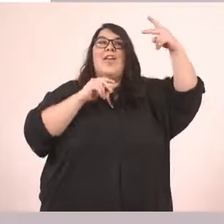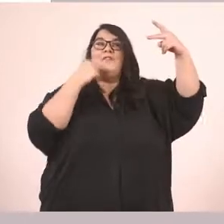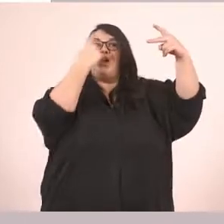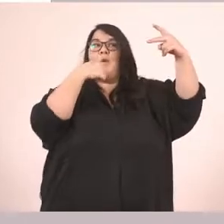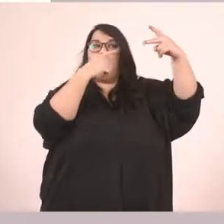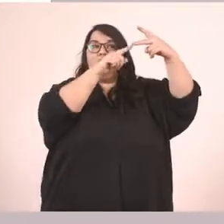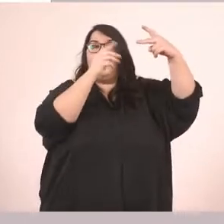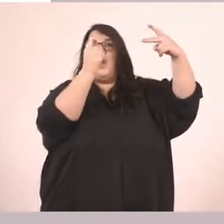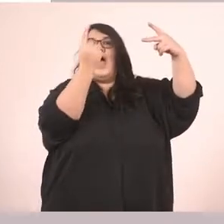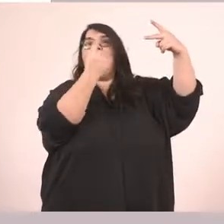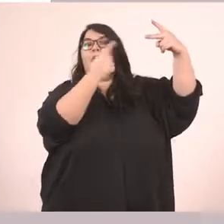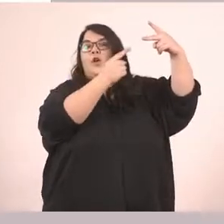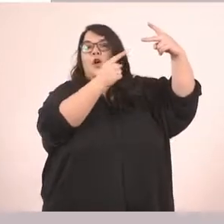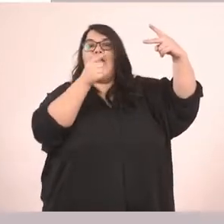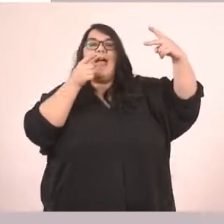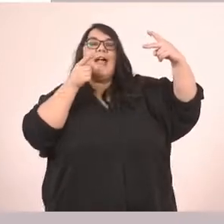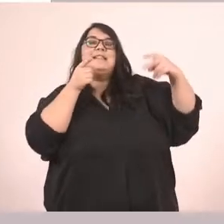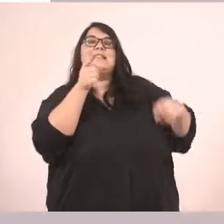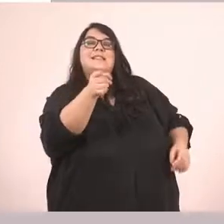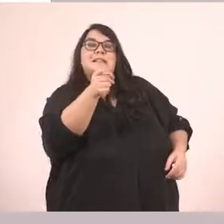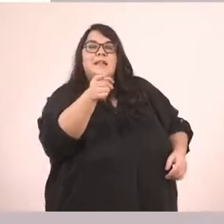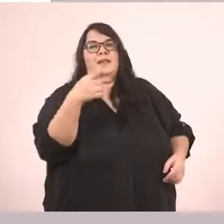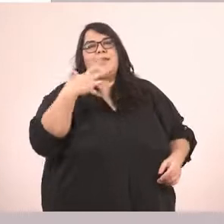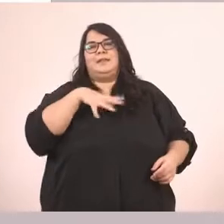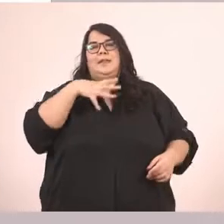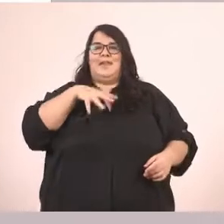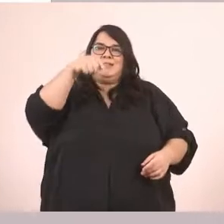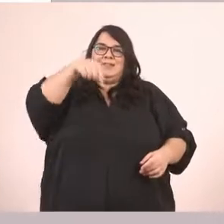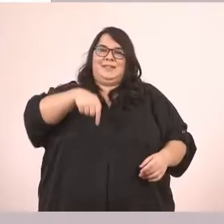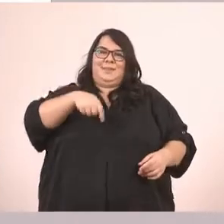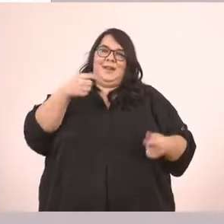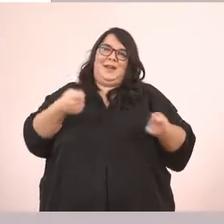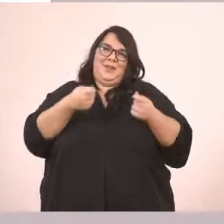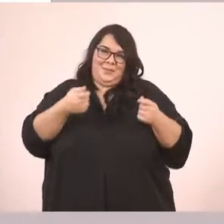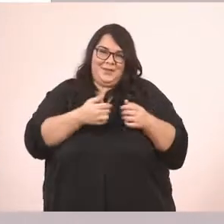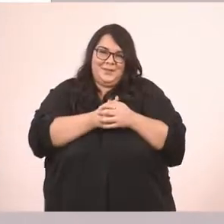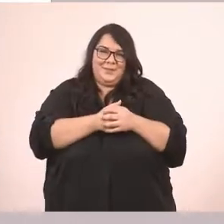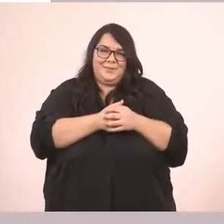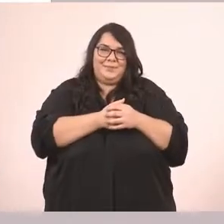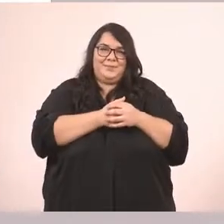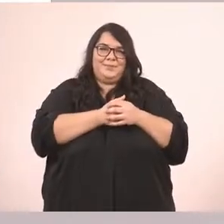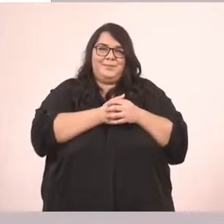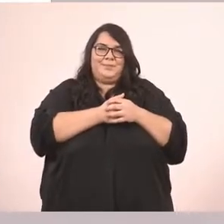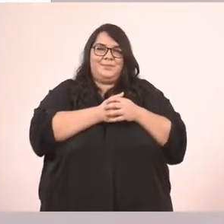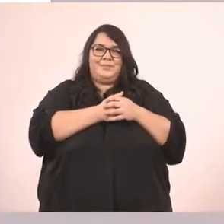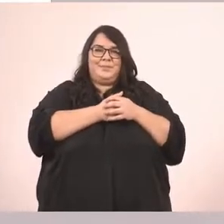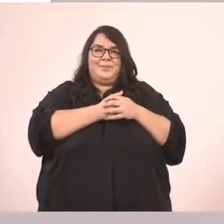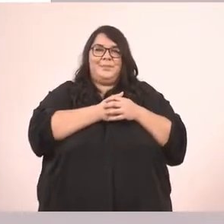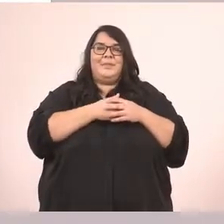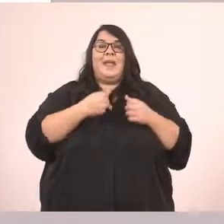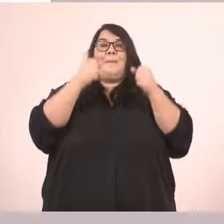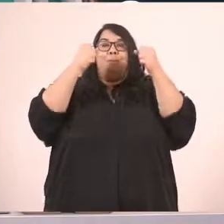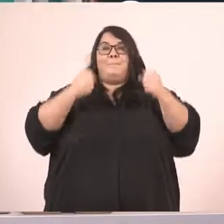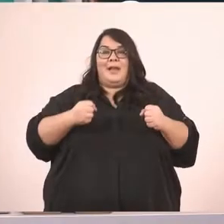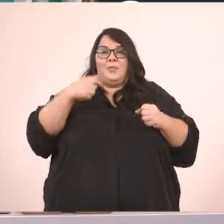ενικού αριθμού. Εσύ τι θα ήθελες να κάνουμε σήμερα. Πολύ ωραία. Μένουμε στον